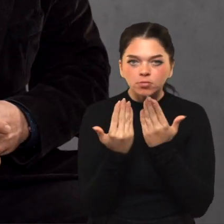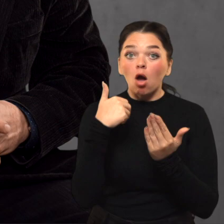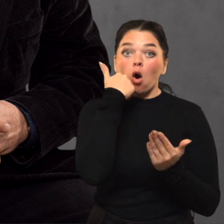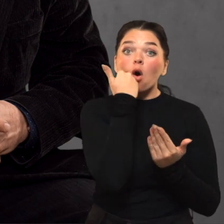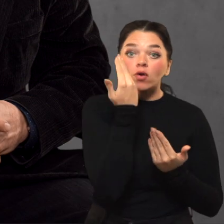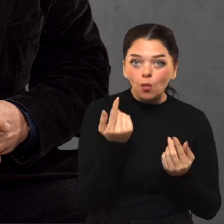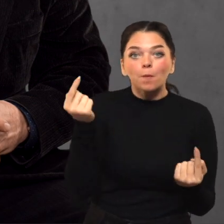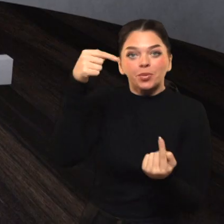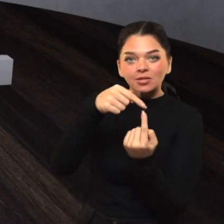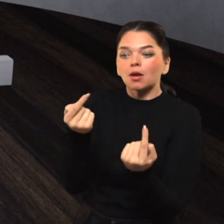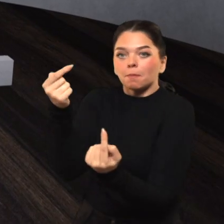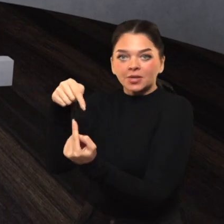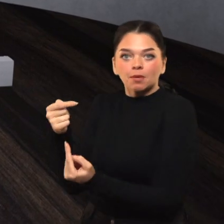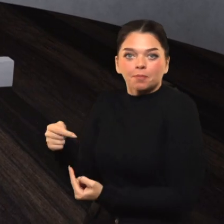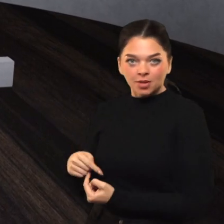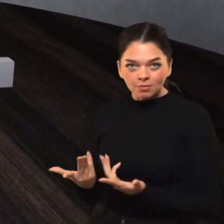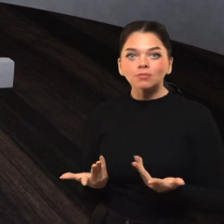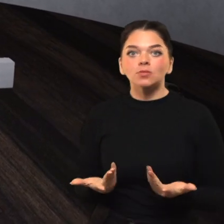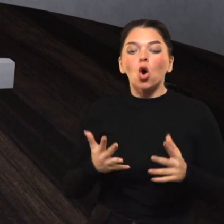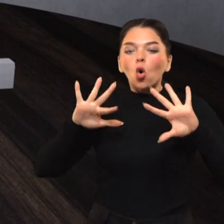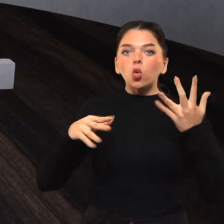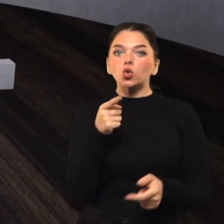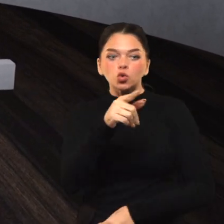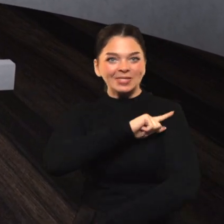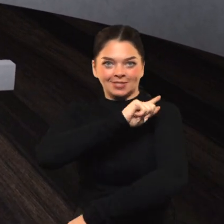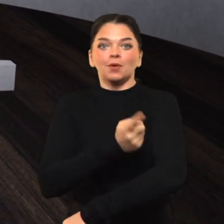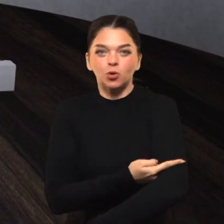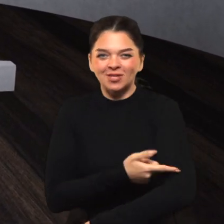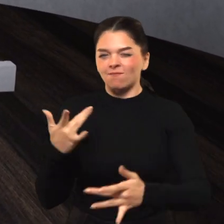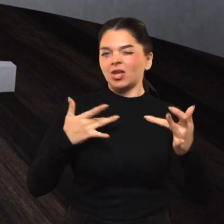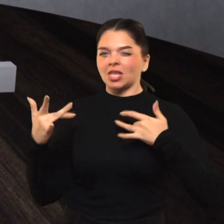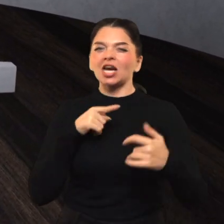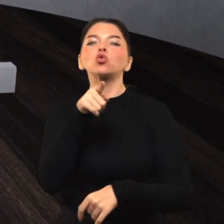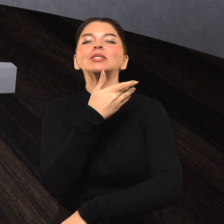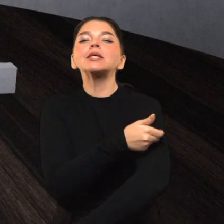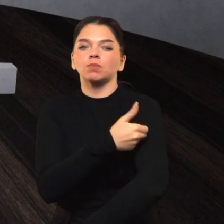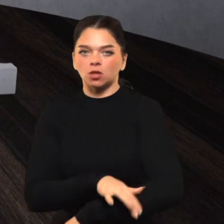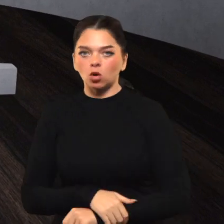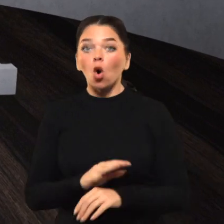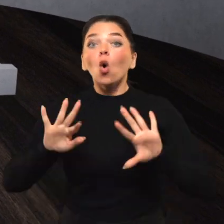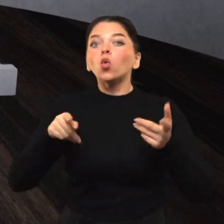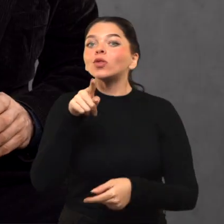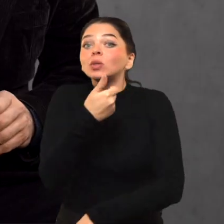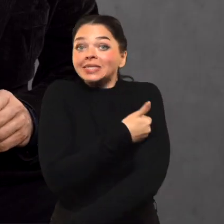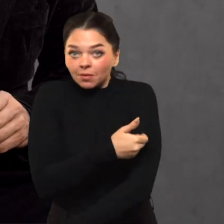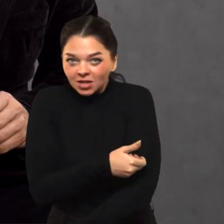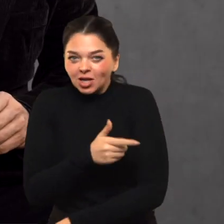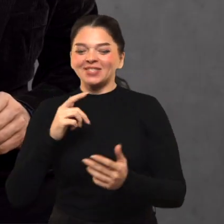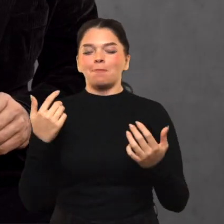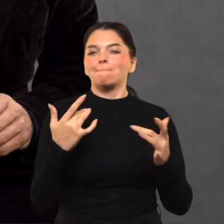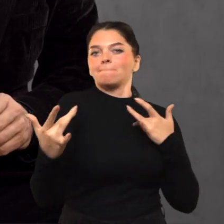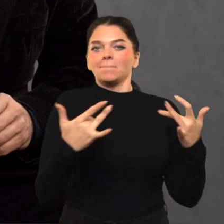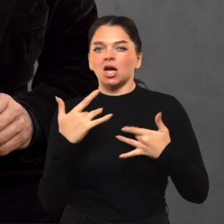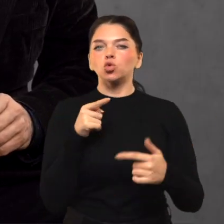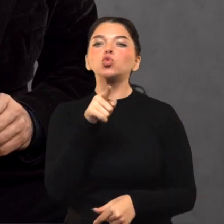Ir jis jos pritaikė. Jeigu tavęs daug, rodi, kad tavęs mažai. Jeigu tavęs mažai, rodi, kad tavęs daug. Ir štai kaip tai